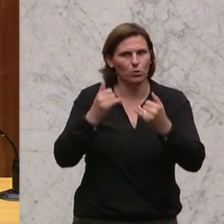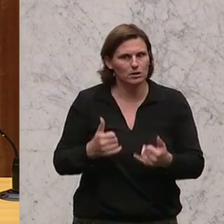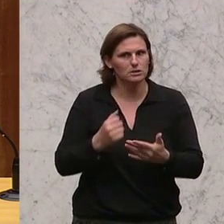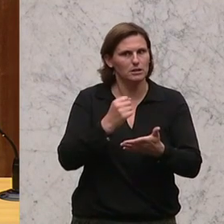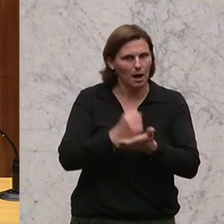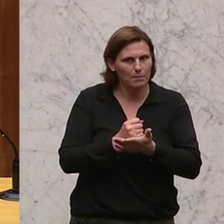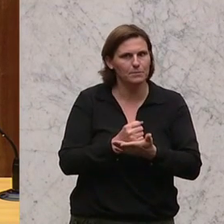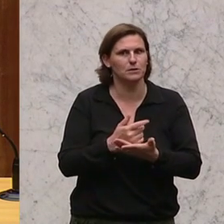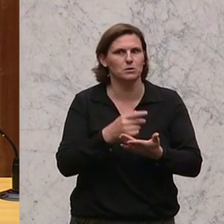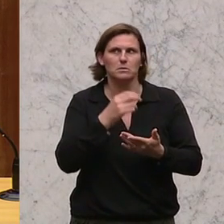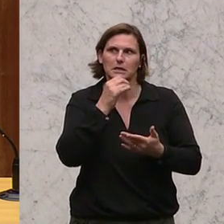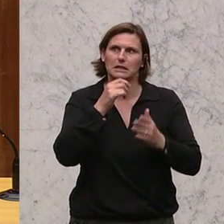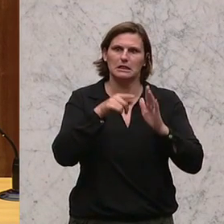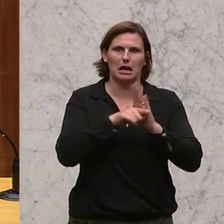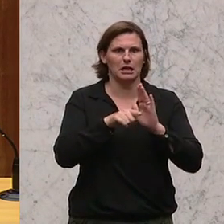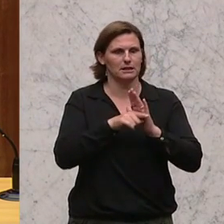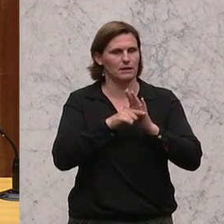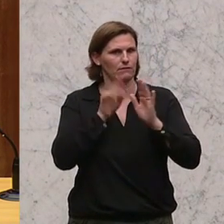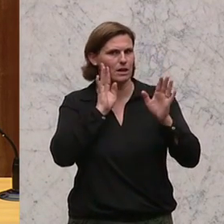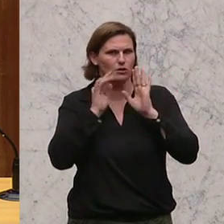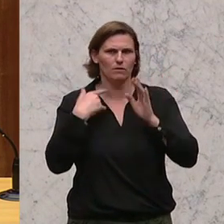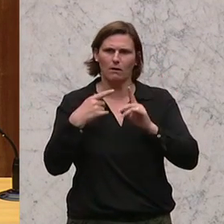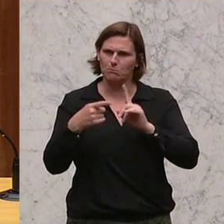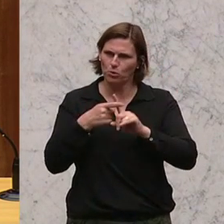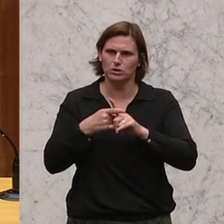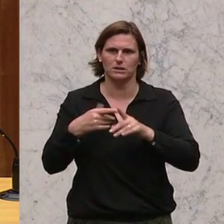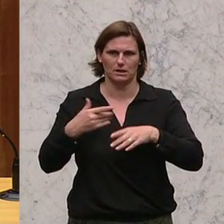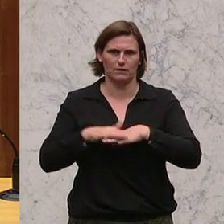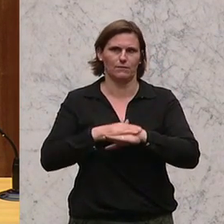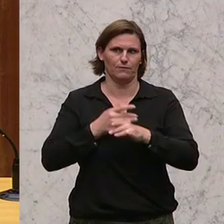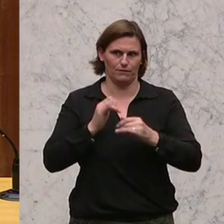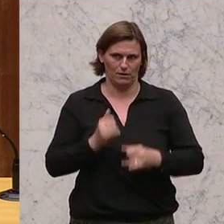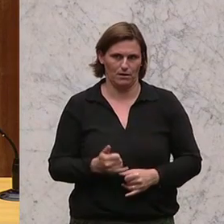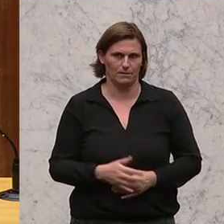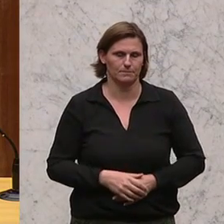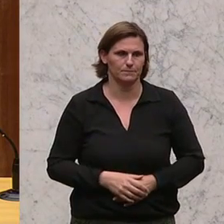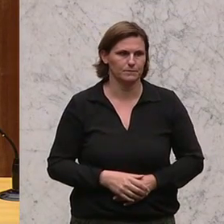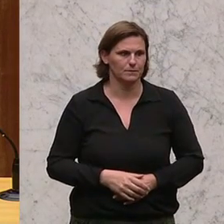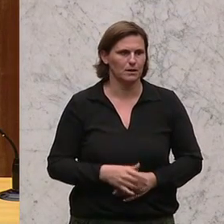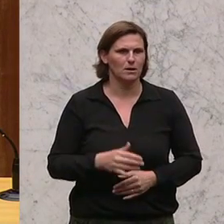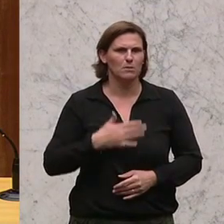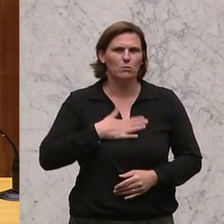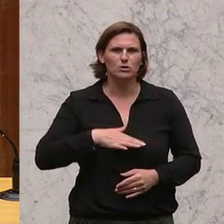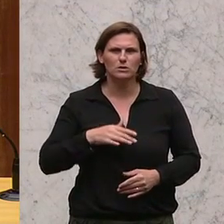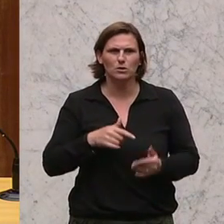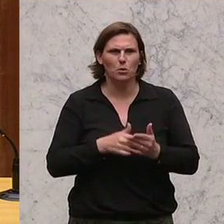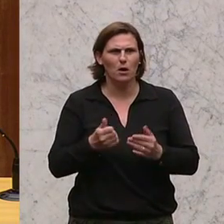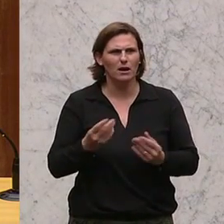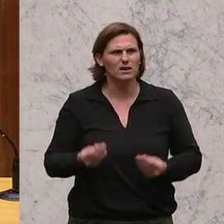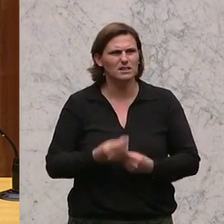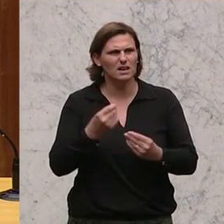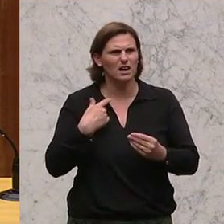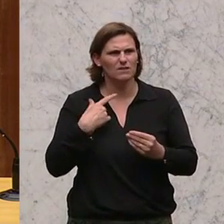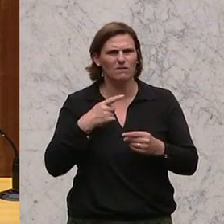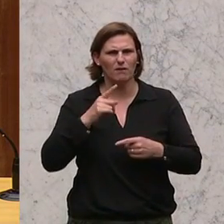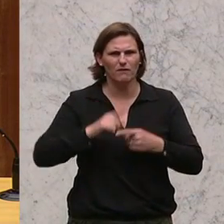sehe ich das nicht negativ, das Hearing, sondern sehr positiv. Ich möchte ein paar Sachen zurechtrücken, die hier, glaube ich,